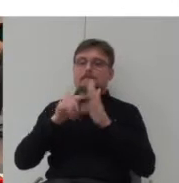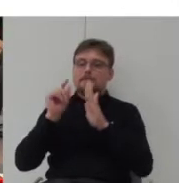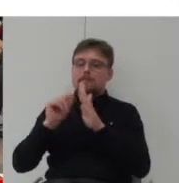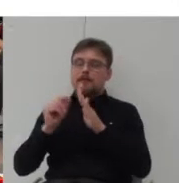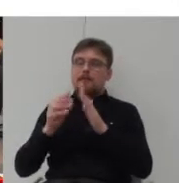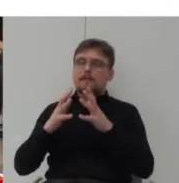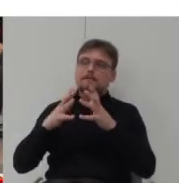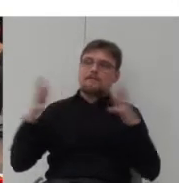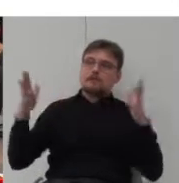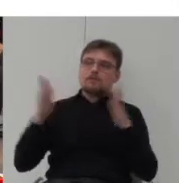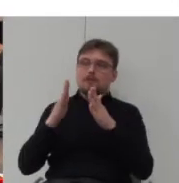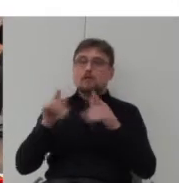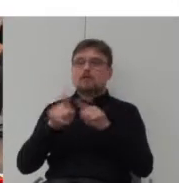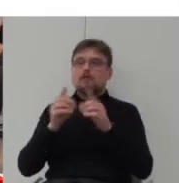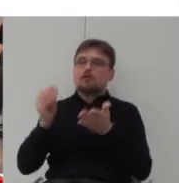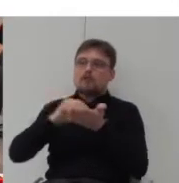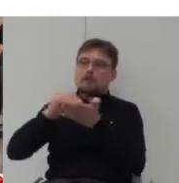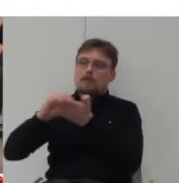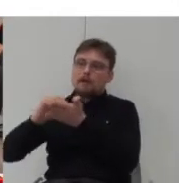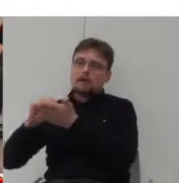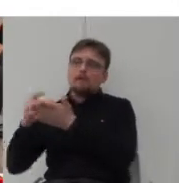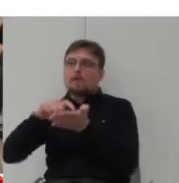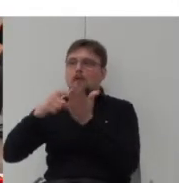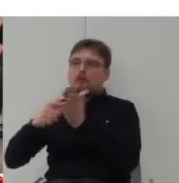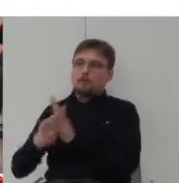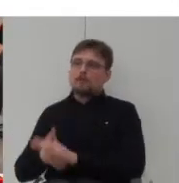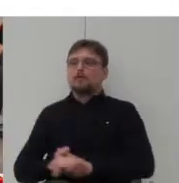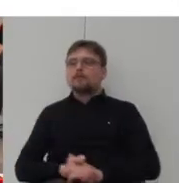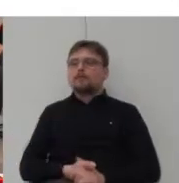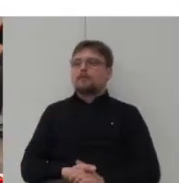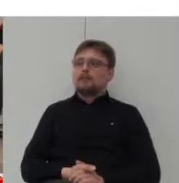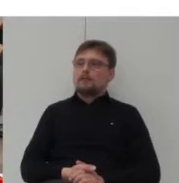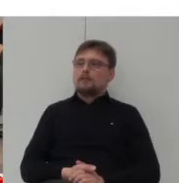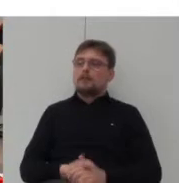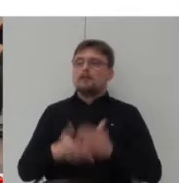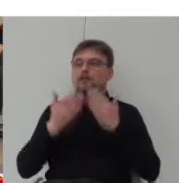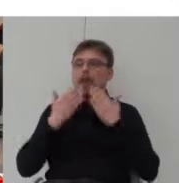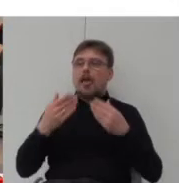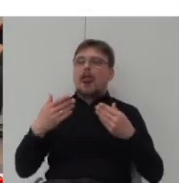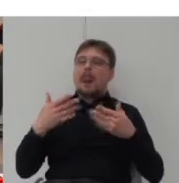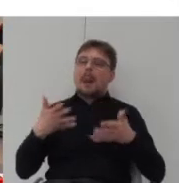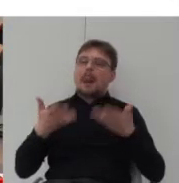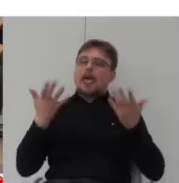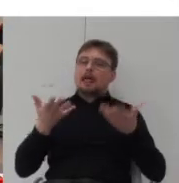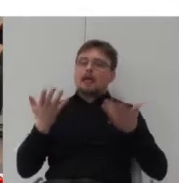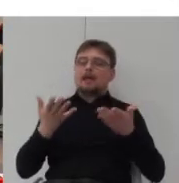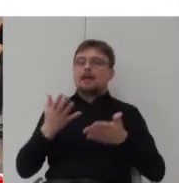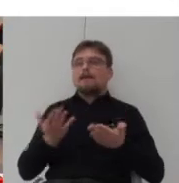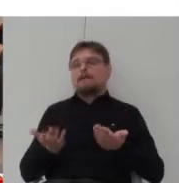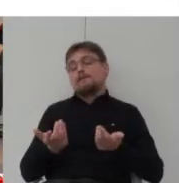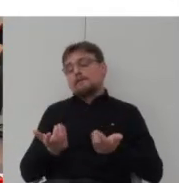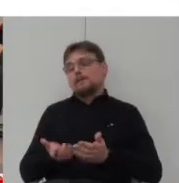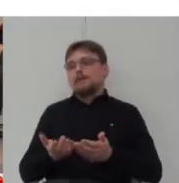rozbudowywać je o kolejne pomieszczenia, co pozwala lekka konstrukcja drewniana, no i jej powtarzalność.